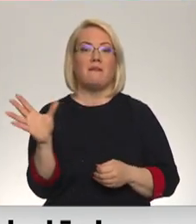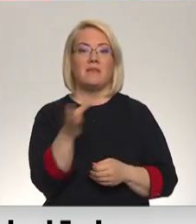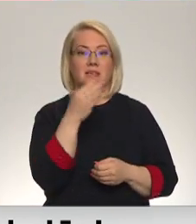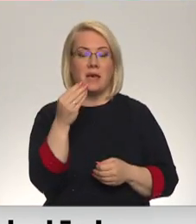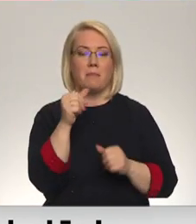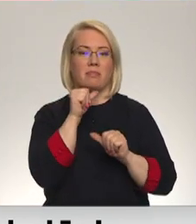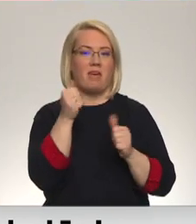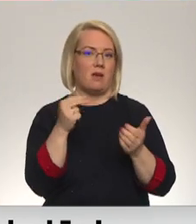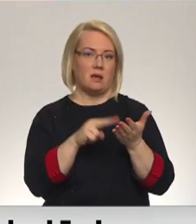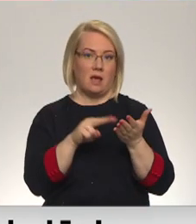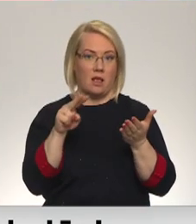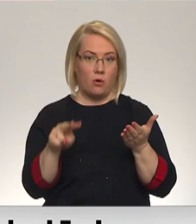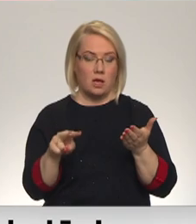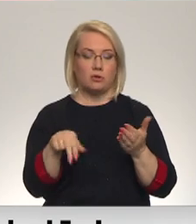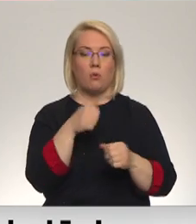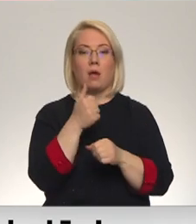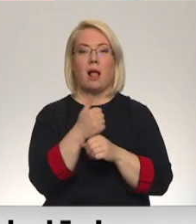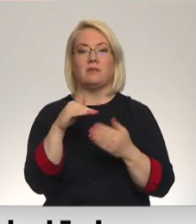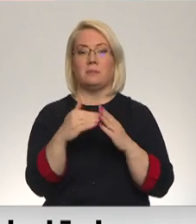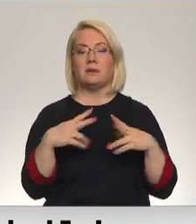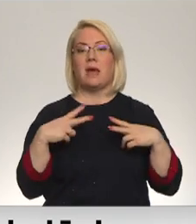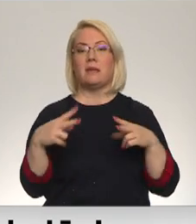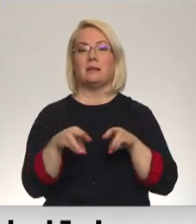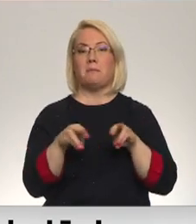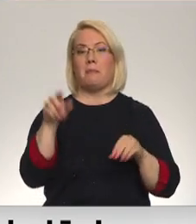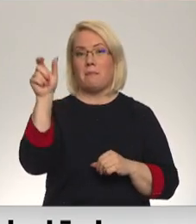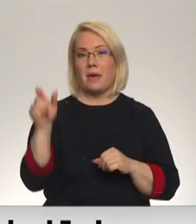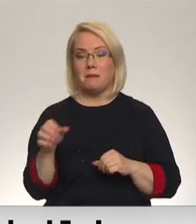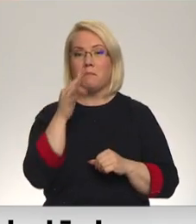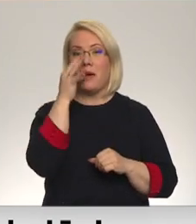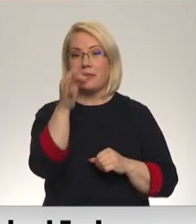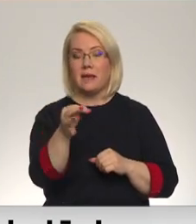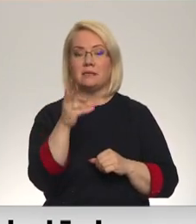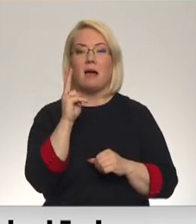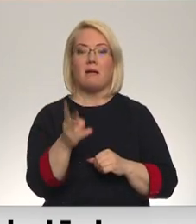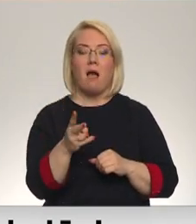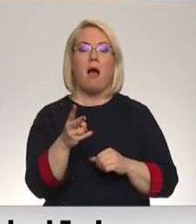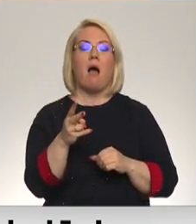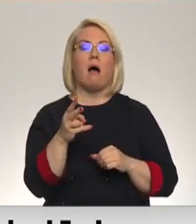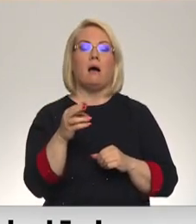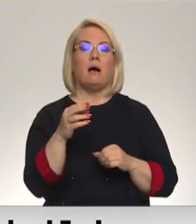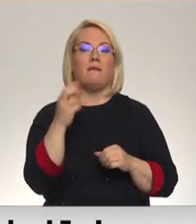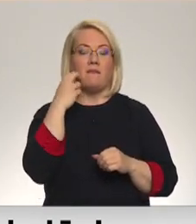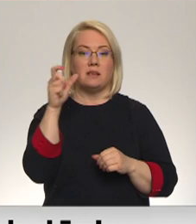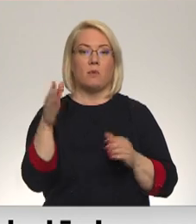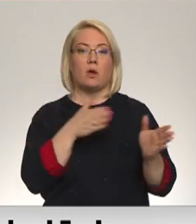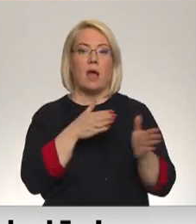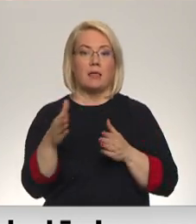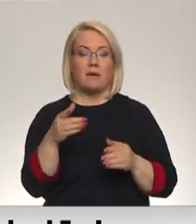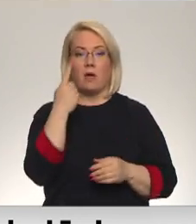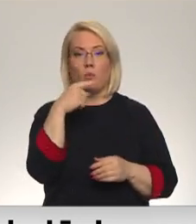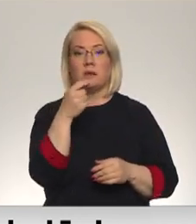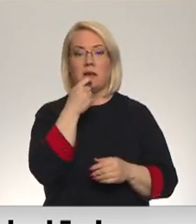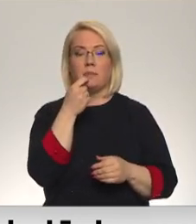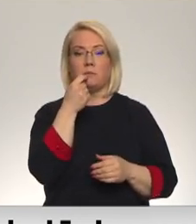nevarēs atļauties. Un galvaspilsētas mērs šodien paziņoja, ka vecākiem jābūt gataviem. No septembra brīvpusdienas